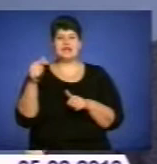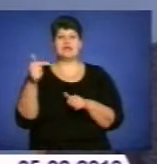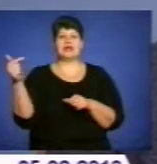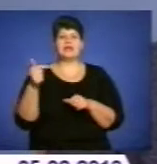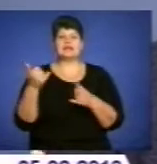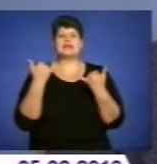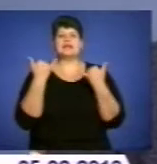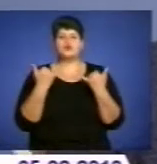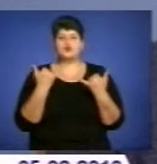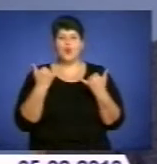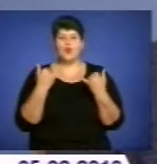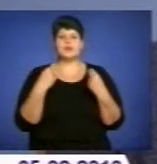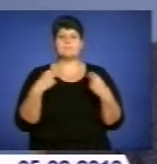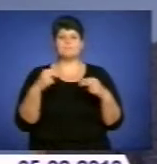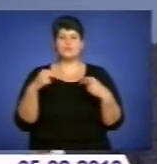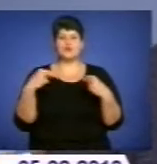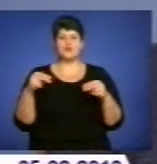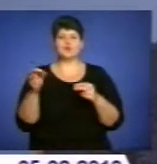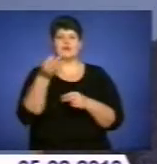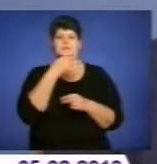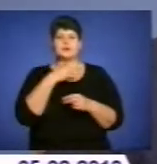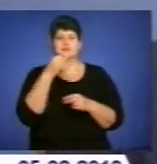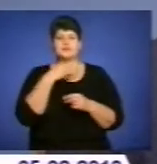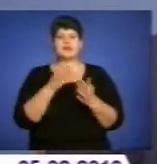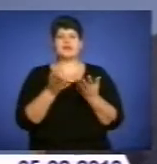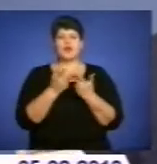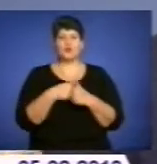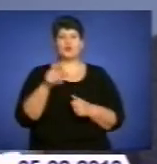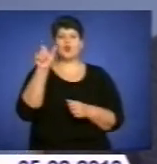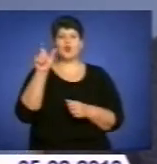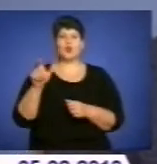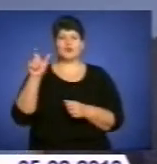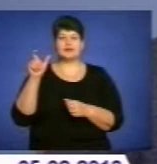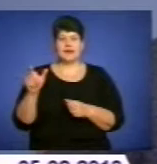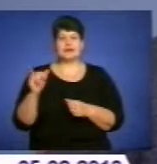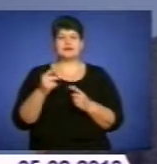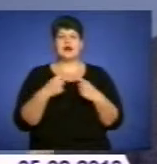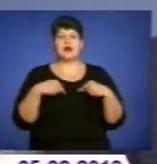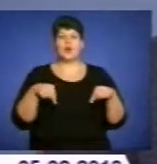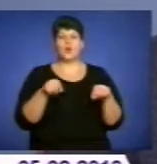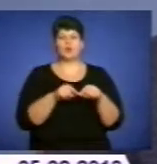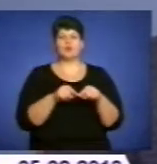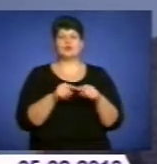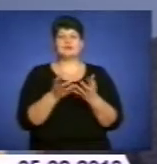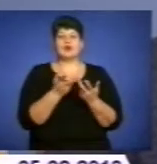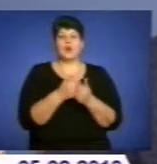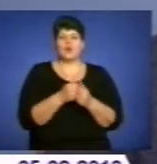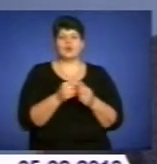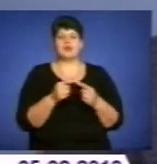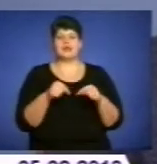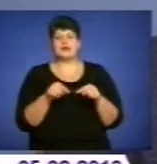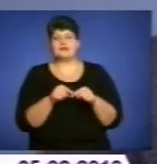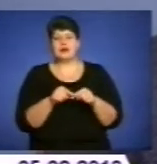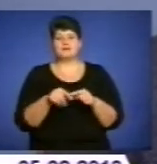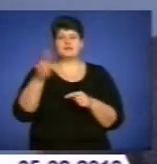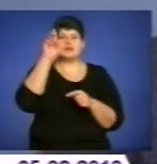сьогодні придбаються препарати, і за рахунок людей, і за рахунок організації, і за рахунок державного, і